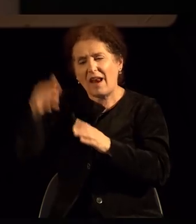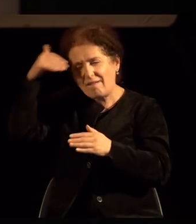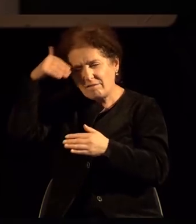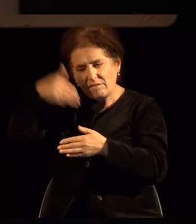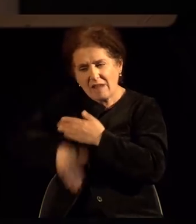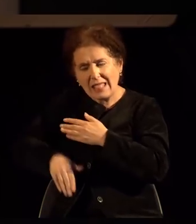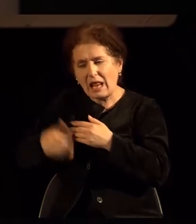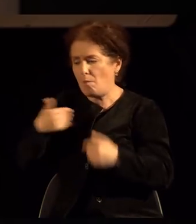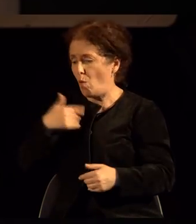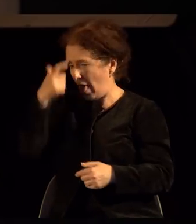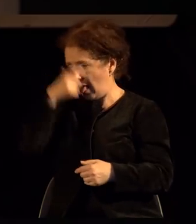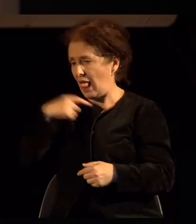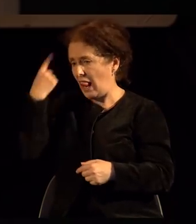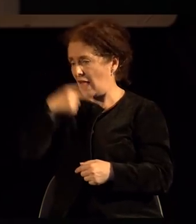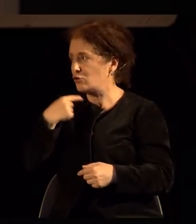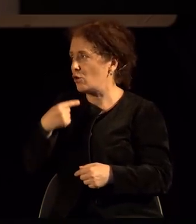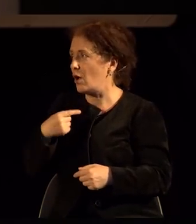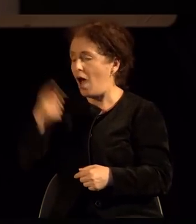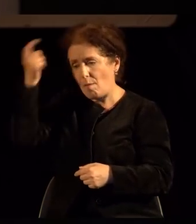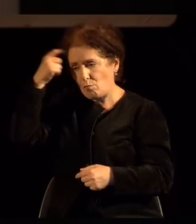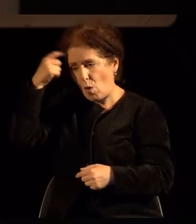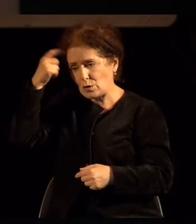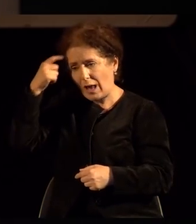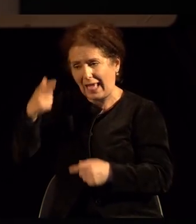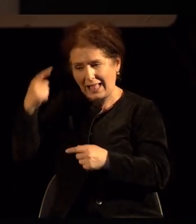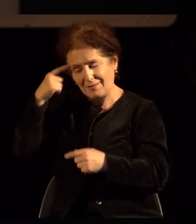саботер, баре мој, е мозокот.